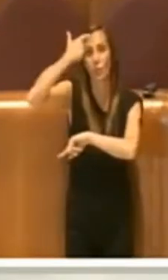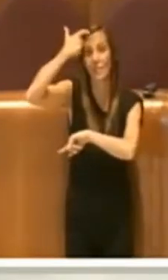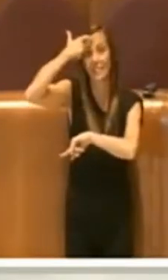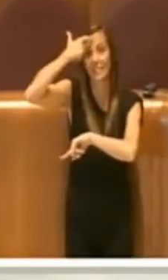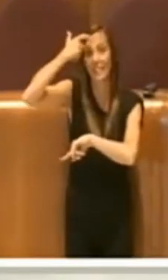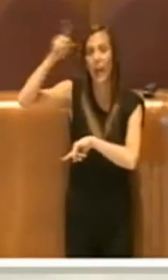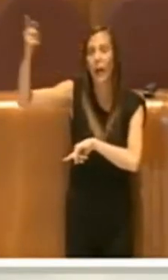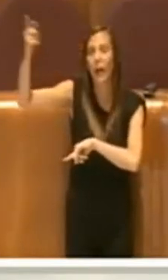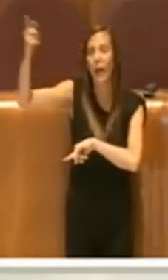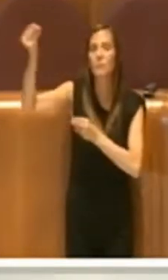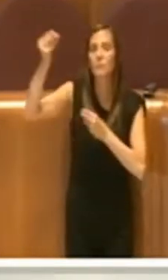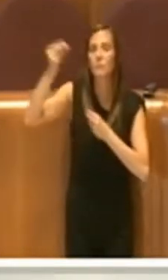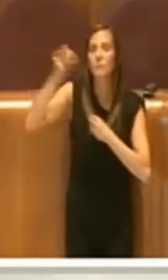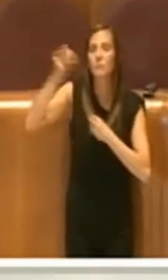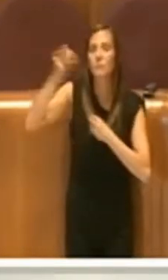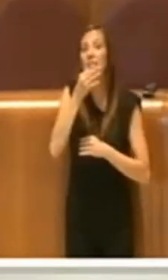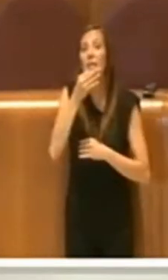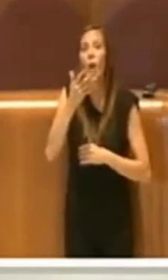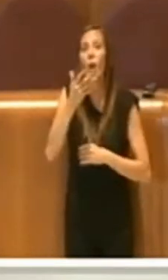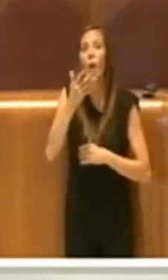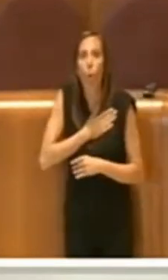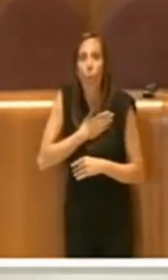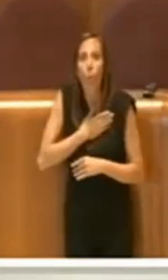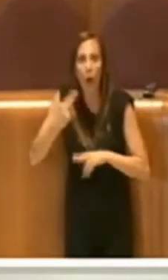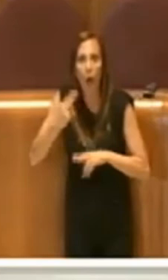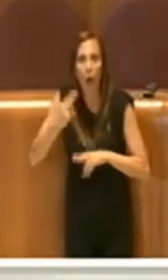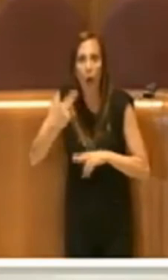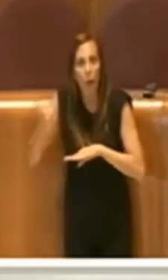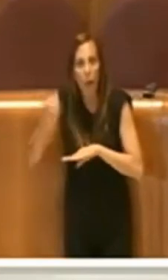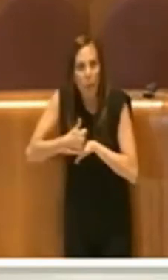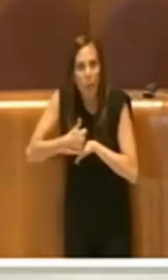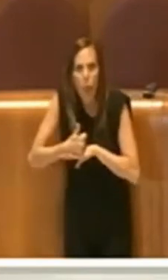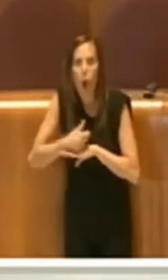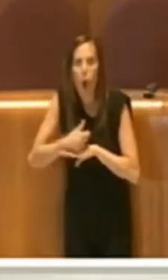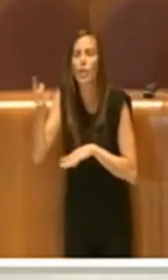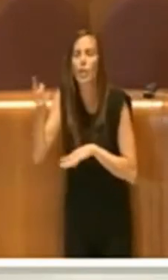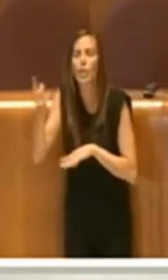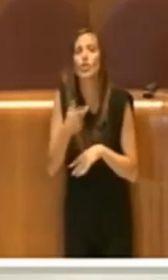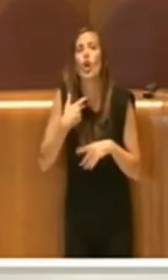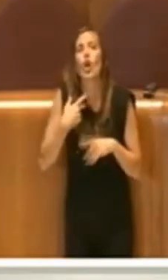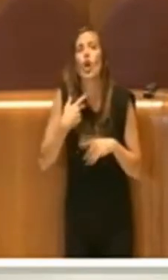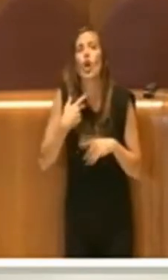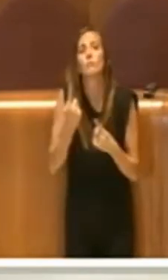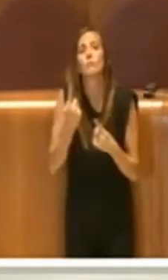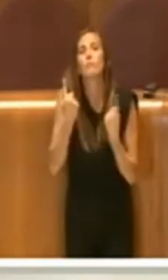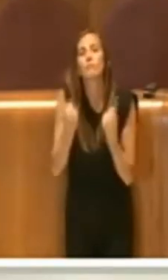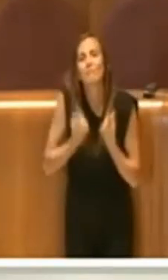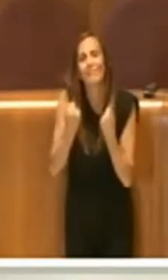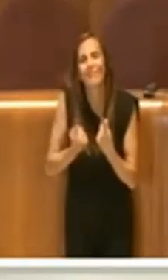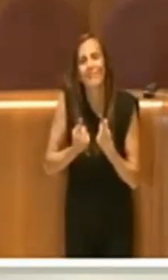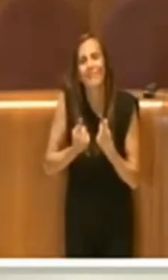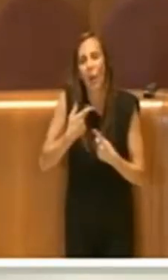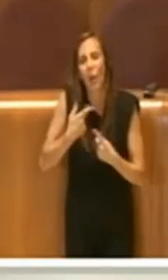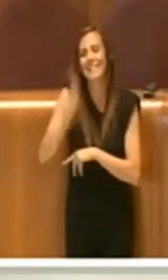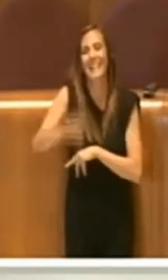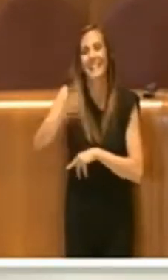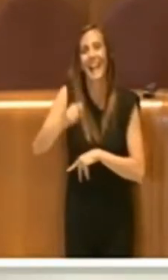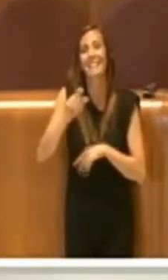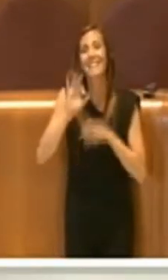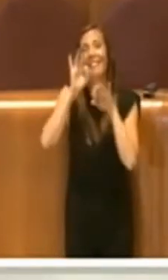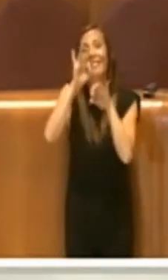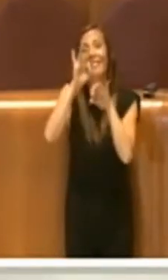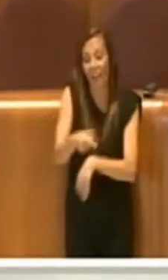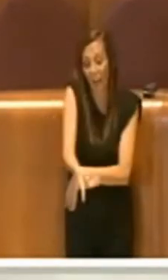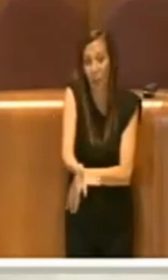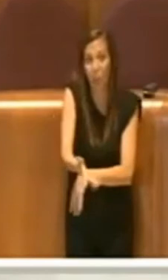torto a Roma Capitale, dice che dobbiamo aspettare una sentenza che arriva ai primi di settembre e